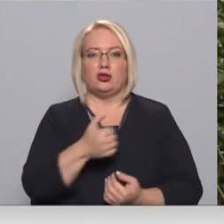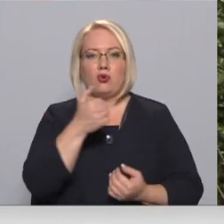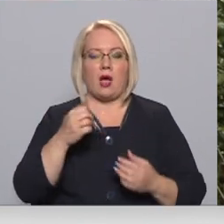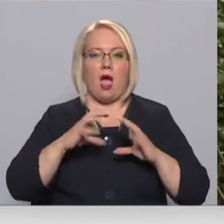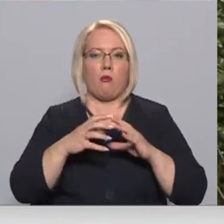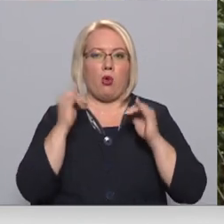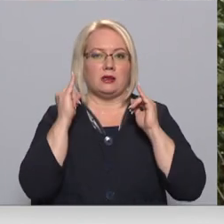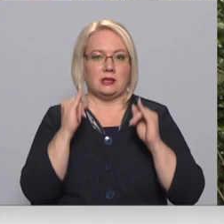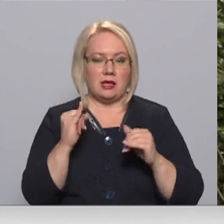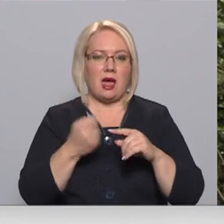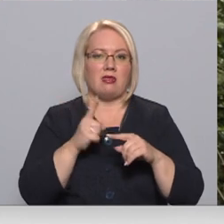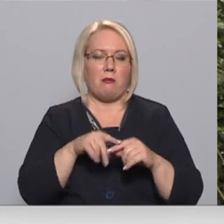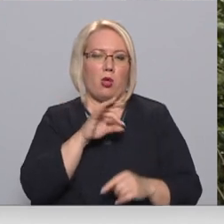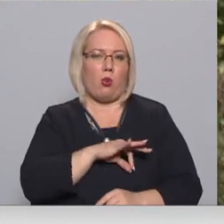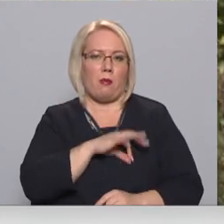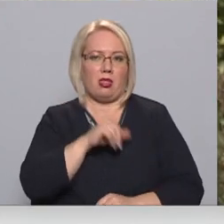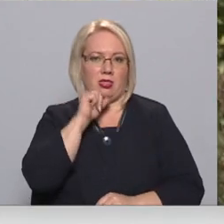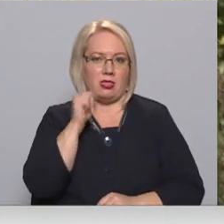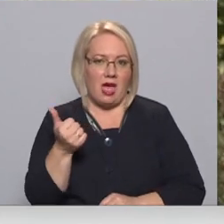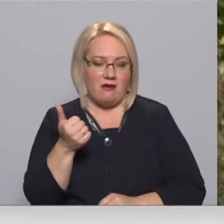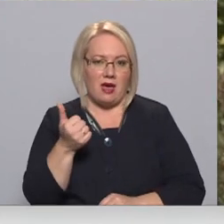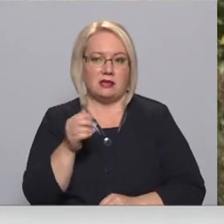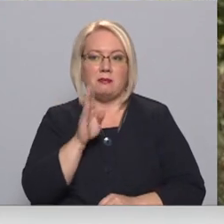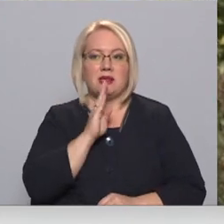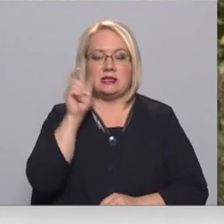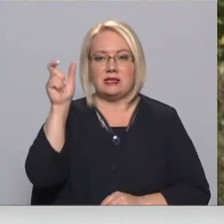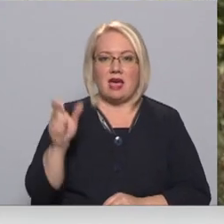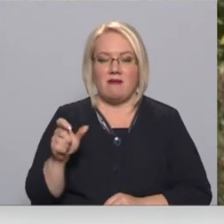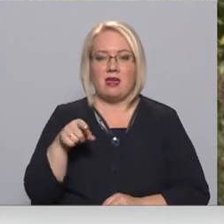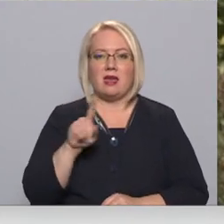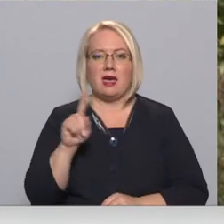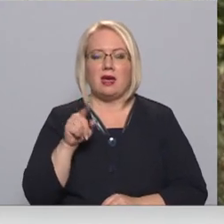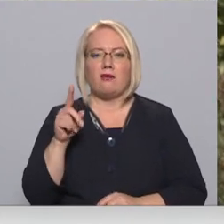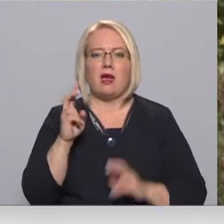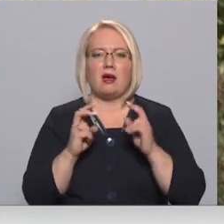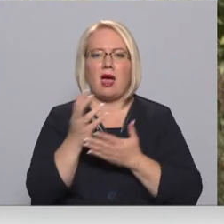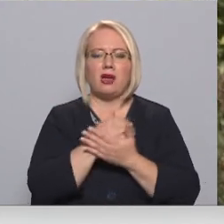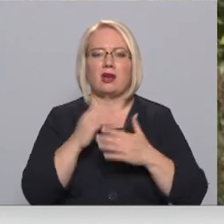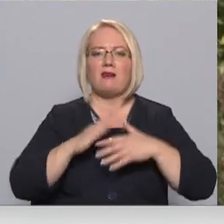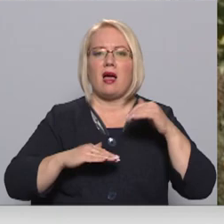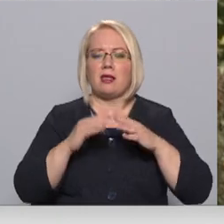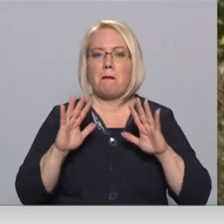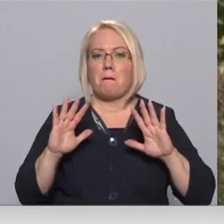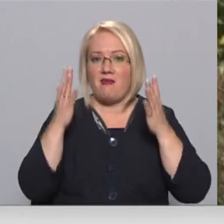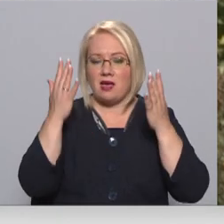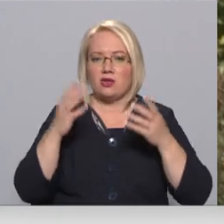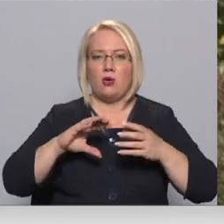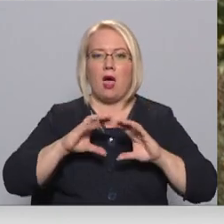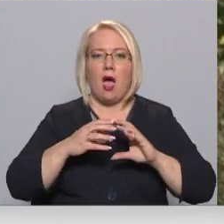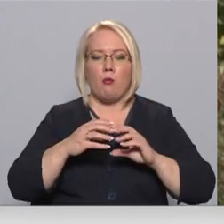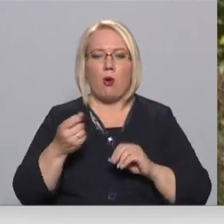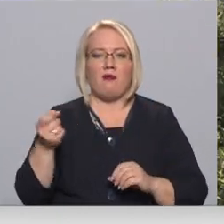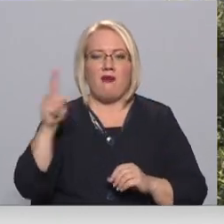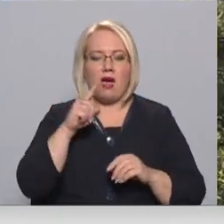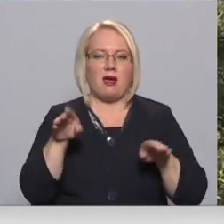ražas sliktāka, tāpēc nopelnīt nevarēs. Bet Ilze Rudzīti ir viena no tām, tiešai ražas kvalitāte šogad paveicies un ābūlu vairāk